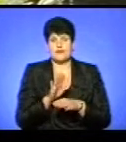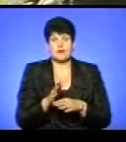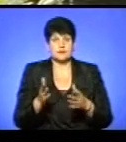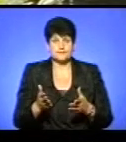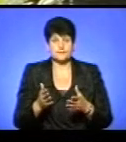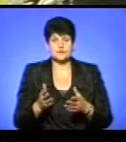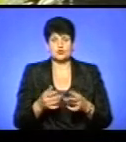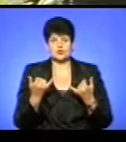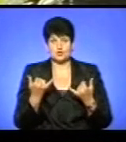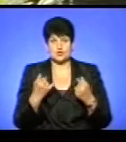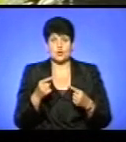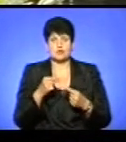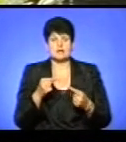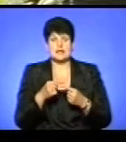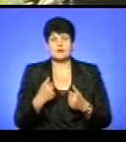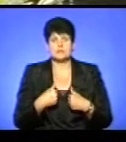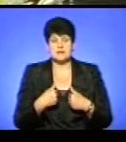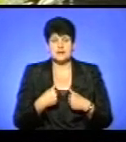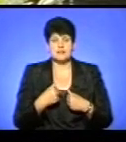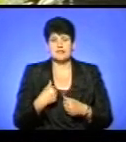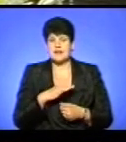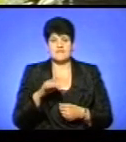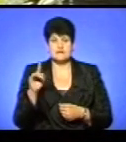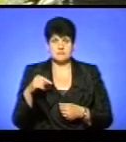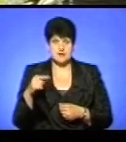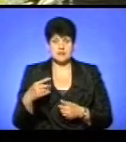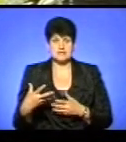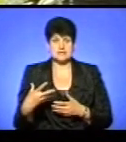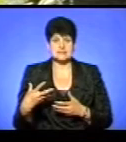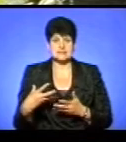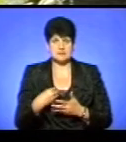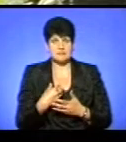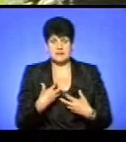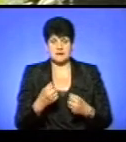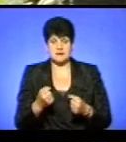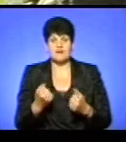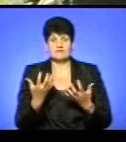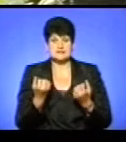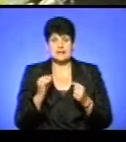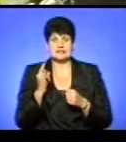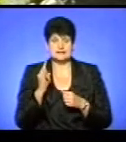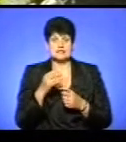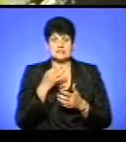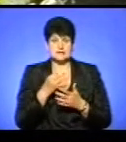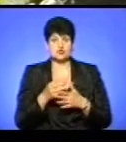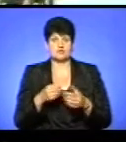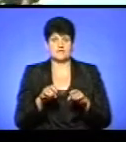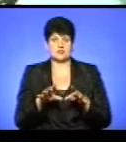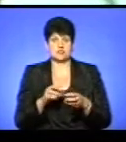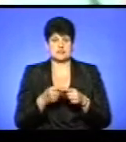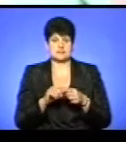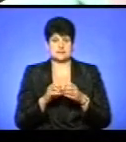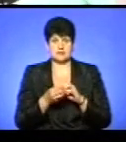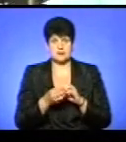конкретно мені вимагали в мене, от заплати ми не приймемо. Взяли мені дитину, але сказали, щоб я рішила своє питання. По